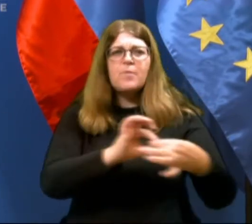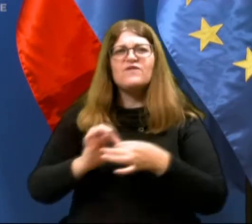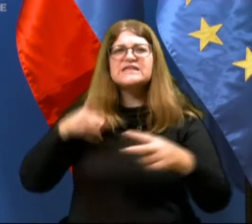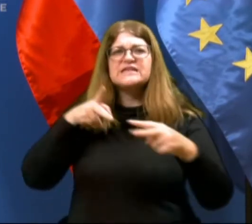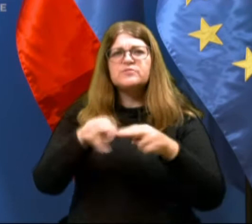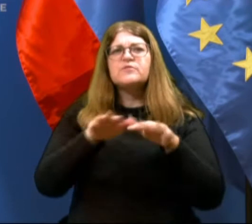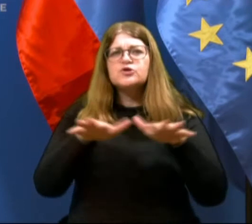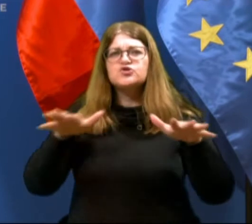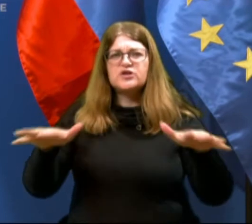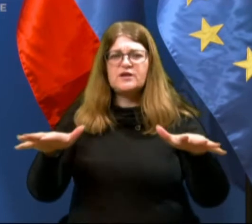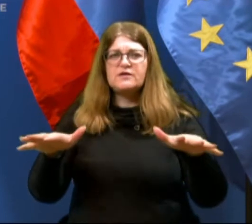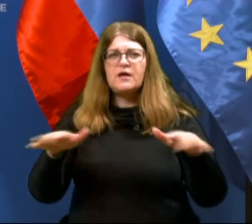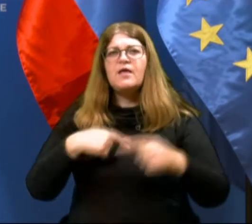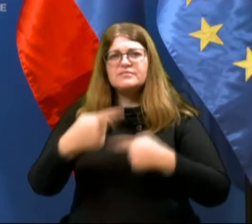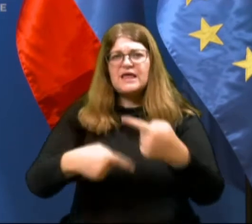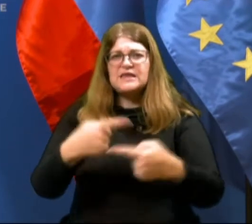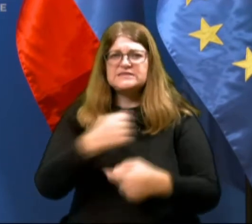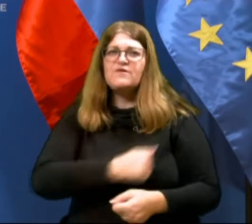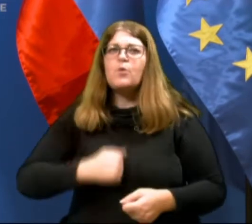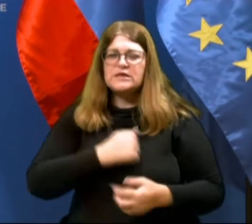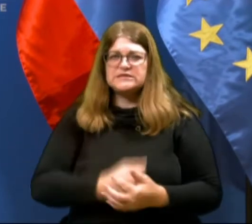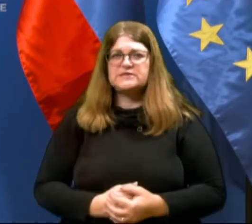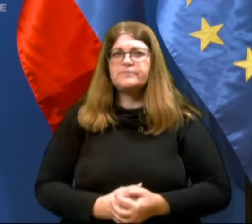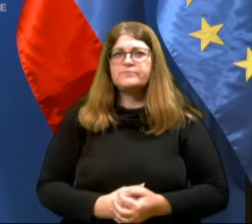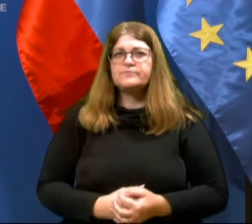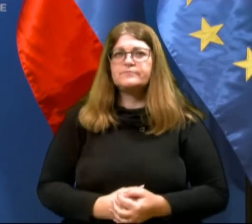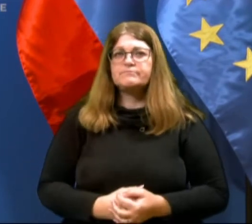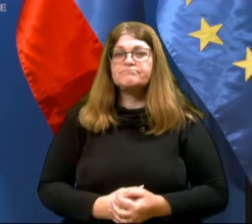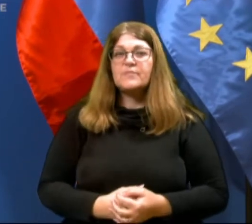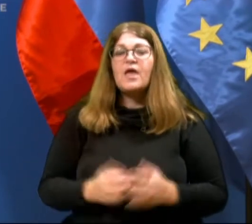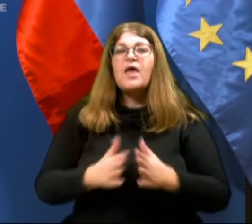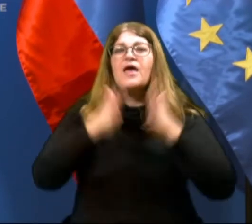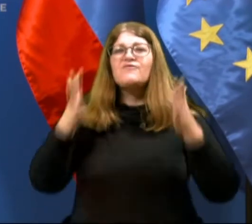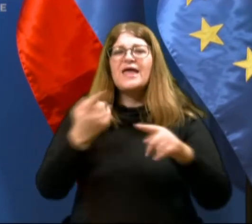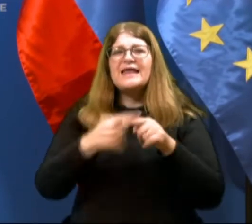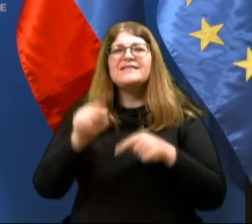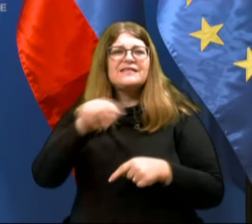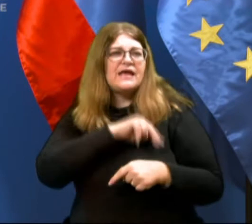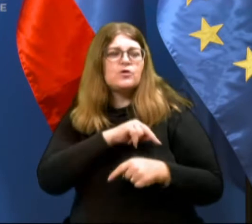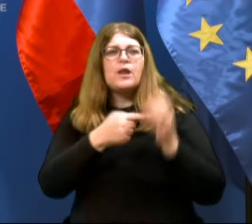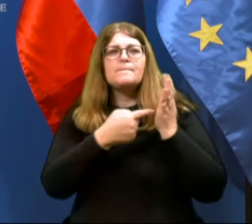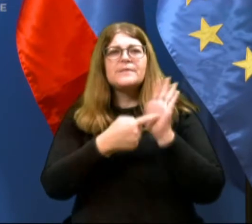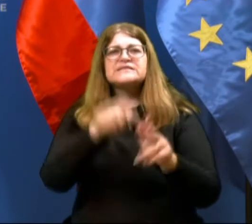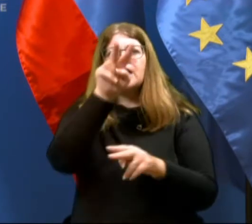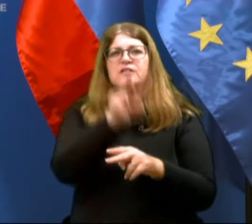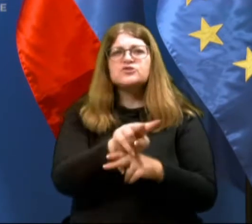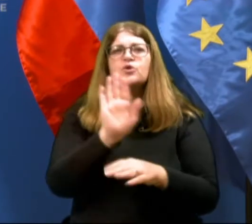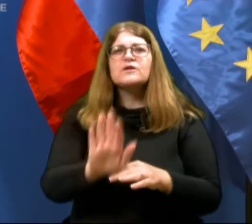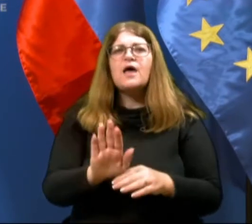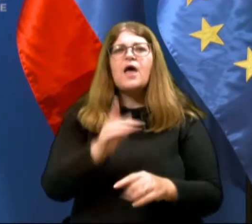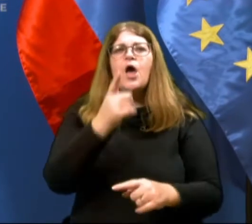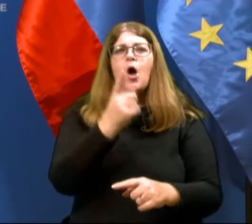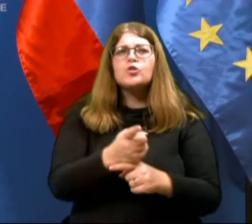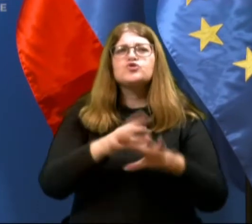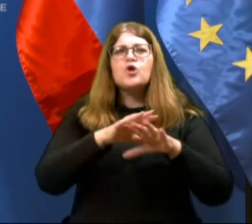preprečevanjem širjenja nalezljive bolezni. Znaten del teh nalog predstavlja nadzor nad določbami